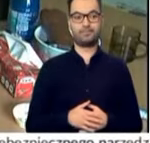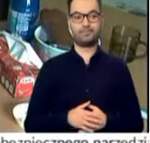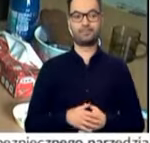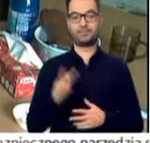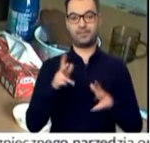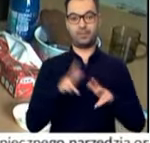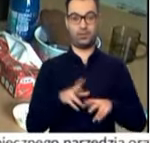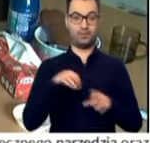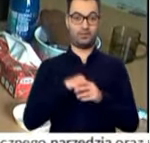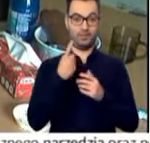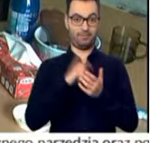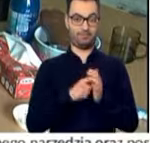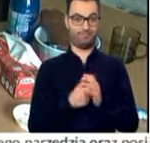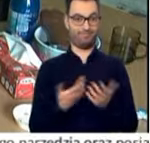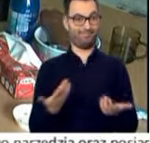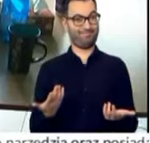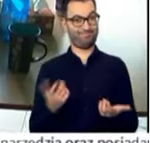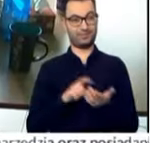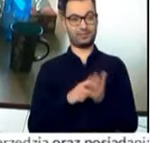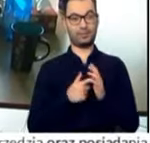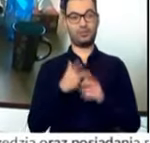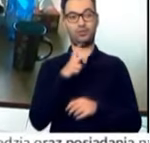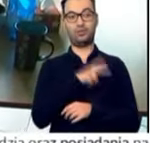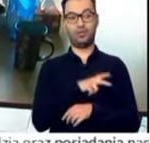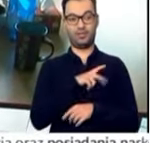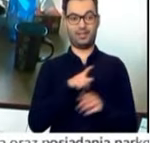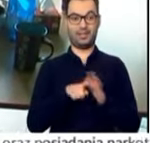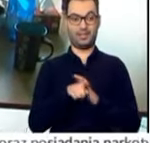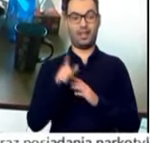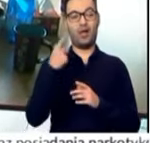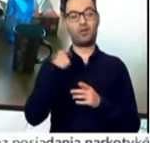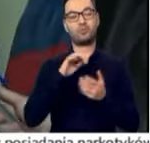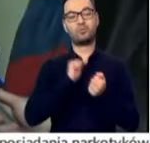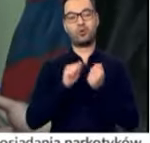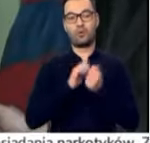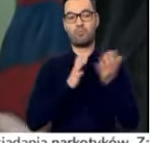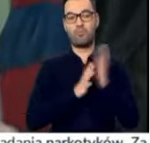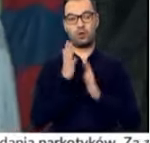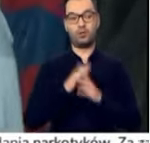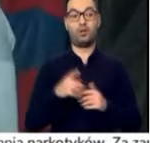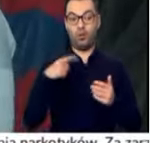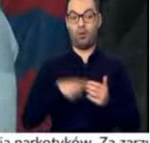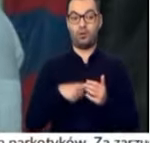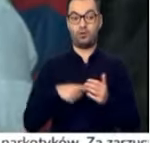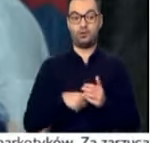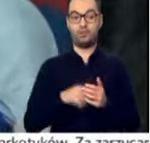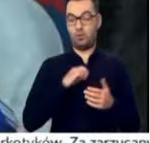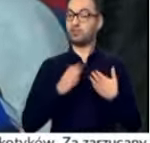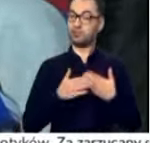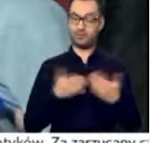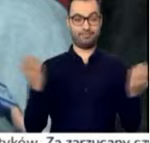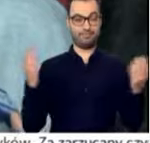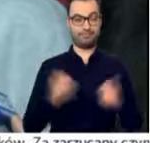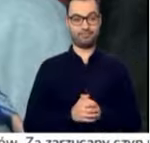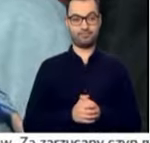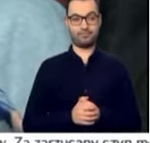Dwie rodziny w jednym pomieszczeniu, czyli lokal socjalny dla pogorzelców. To są właśnie moje dwie.